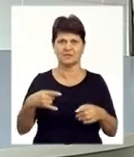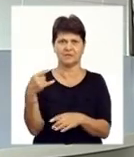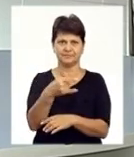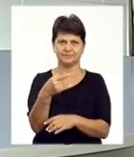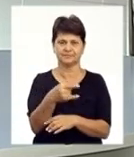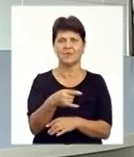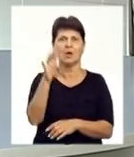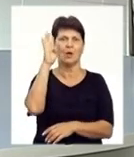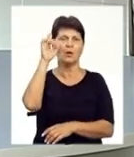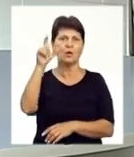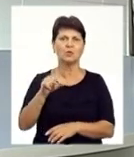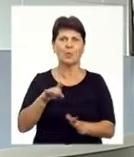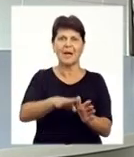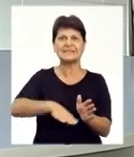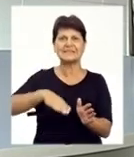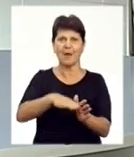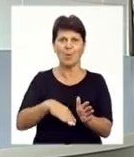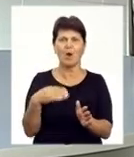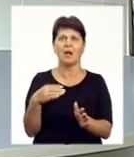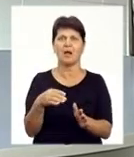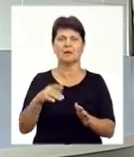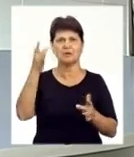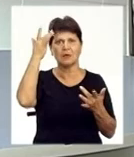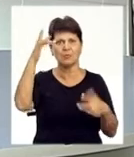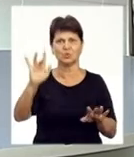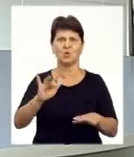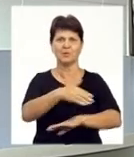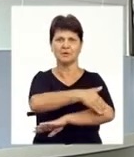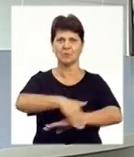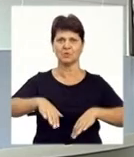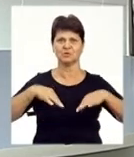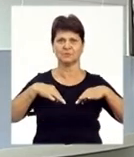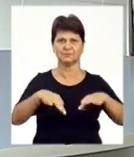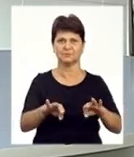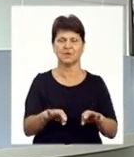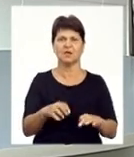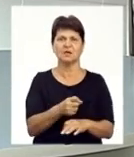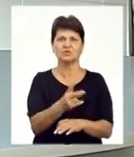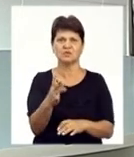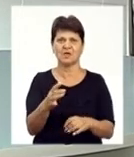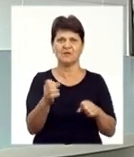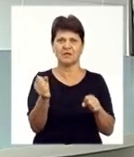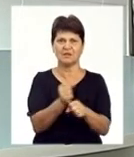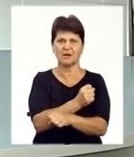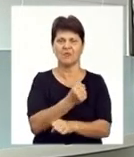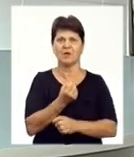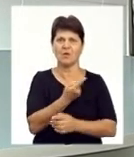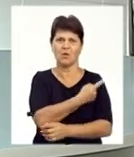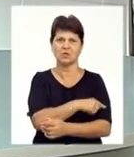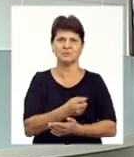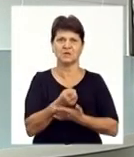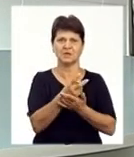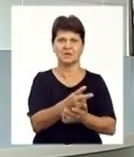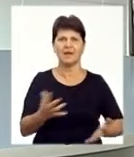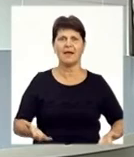міста. Хлопчик, катаючись на самокаті, раптово виїхав з подвір'я на проїжджу частину. Щасленними травмами малого госпіталізували до